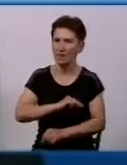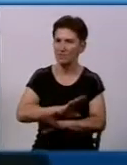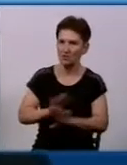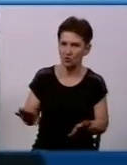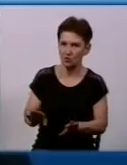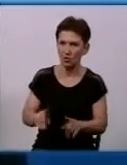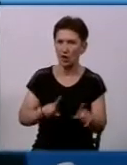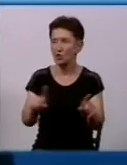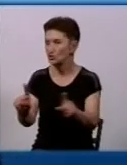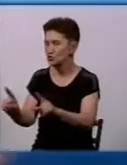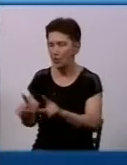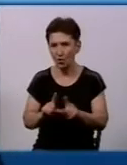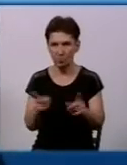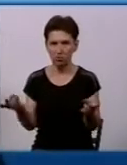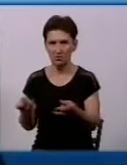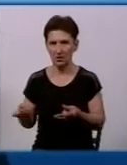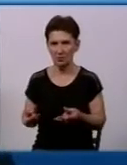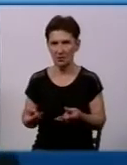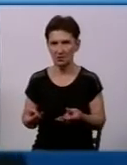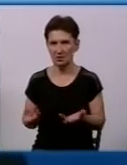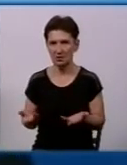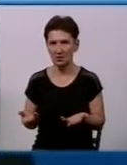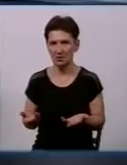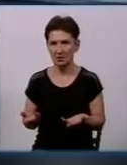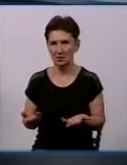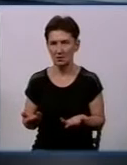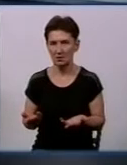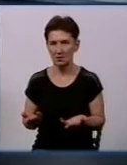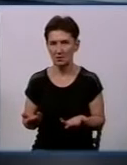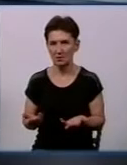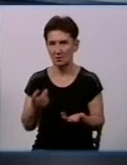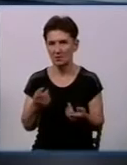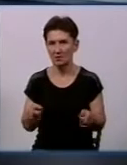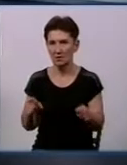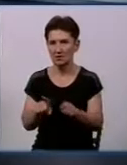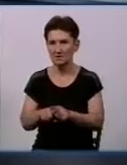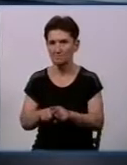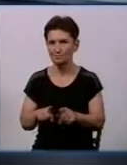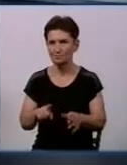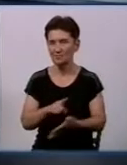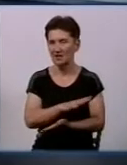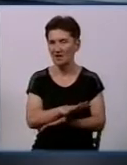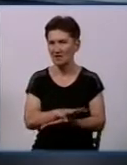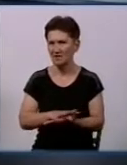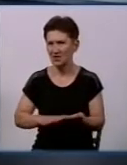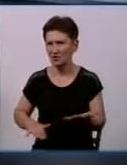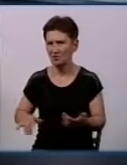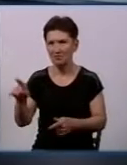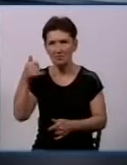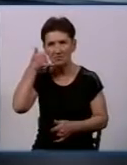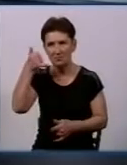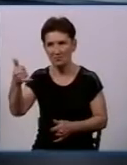гасіння тієї чи іншої пожежі. Тобто, потрібен там гідрант, При кожному виклику, поки слідує підрозділ до місця виклику,